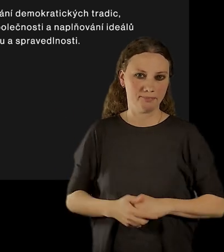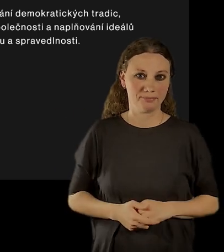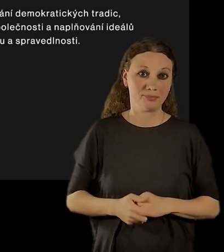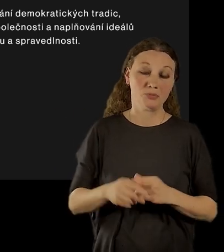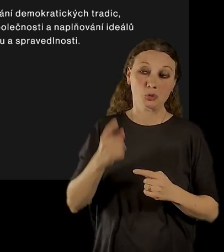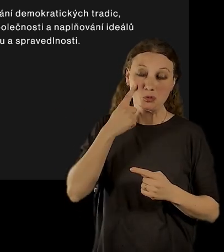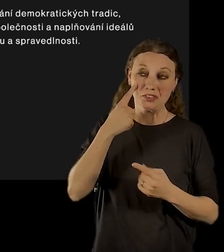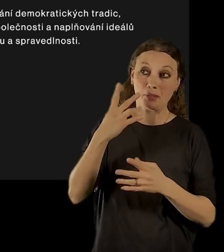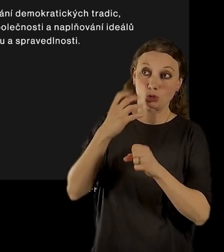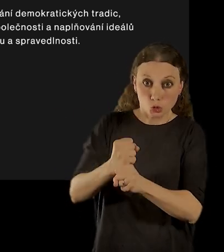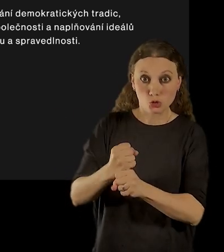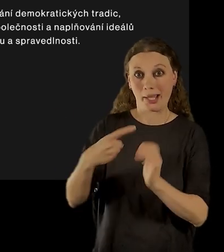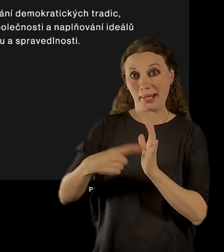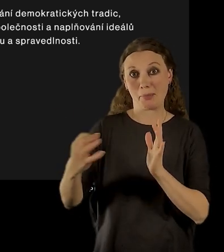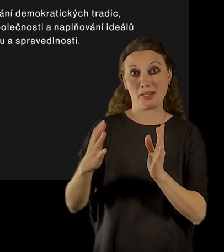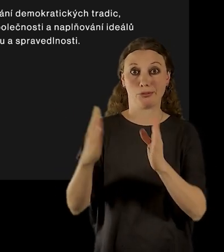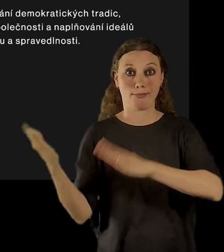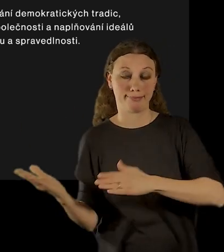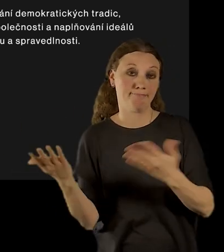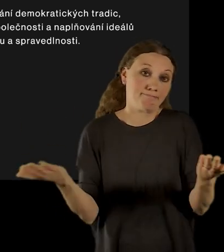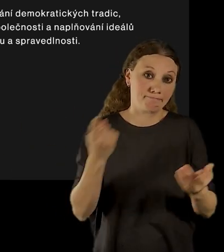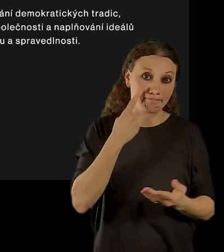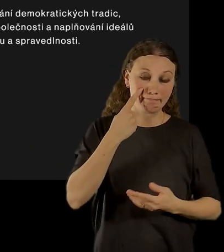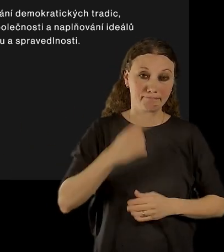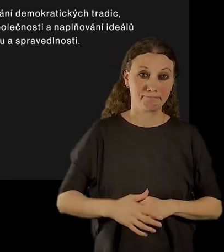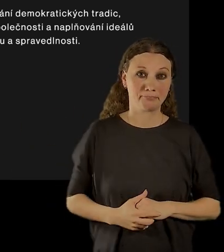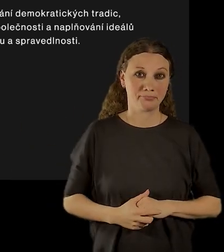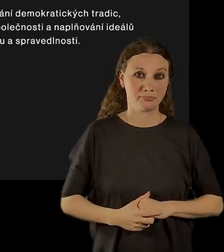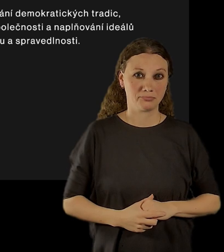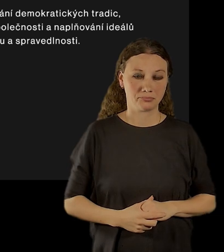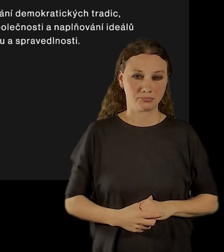Chtěl bych připomenout tedy to, že jsme